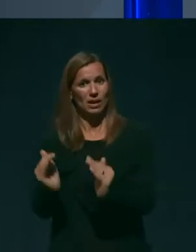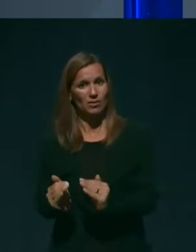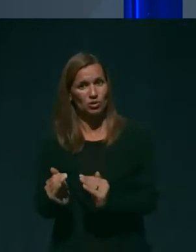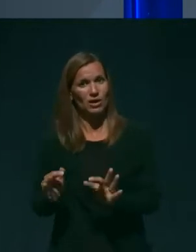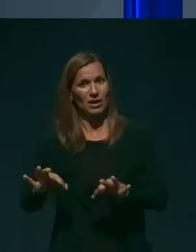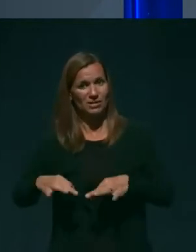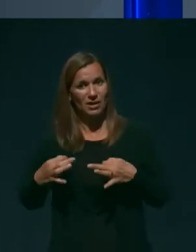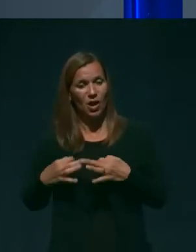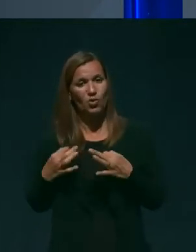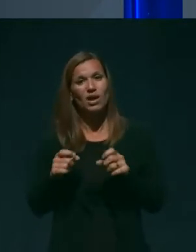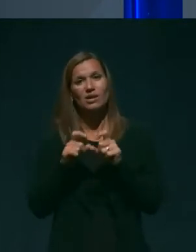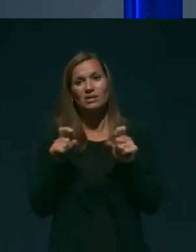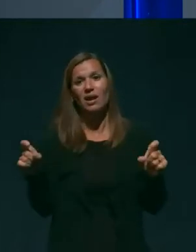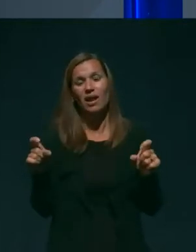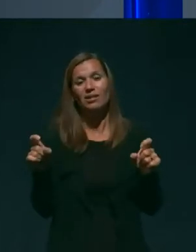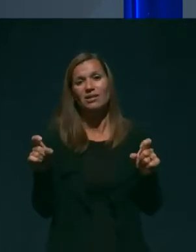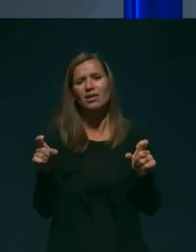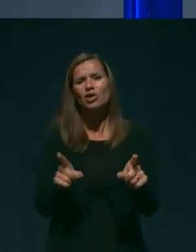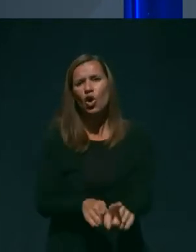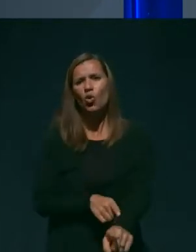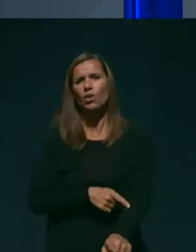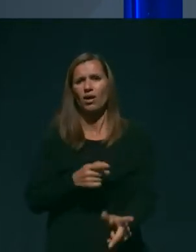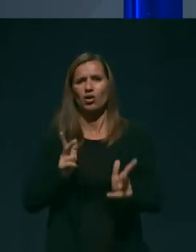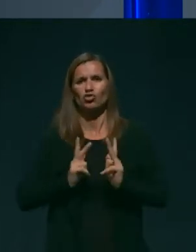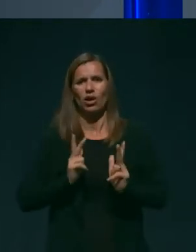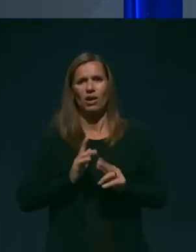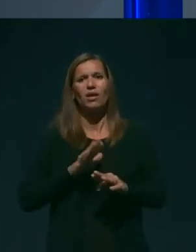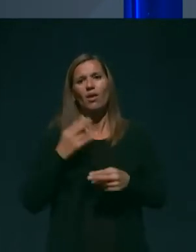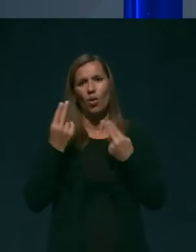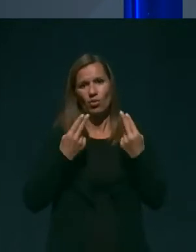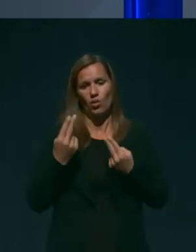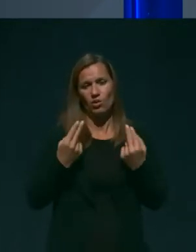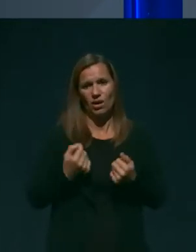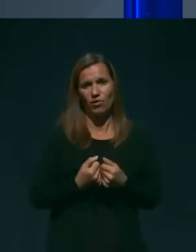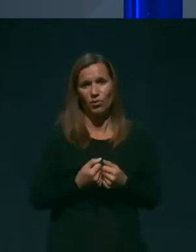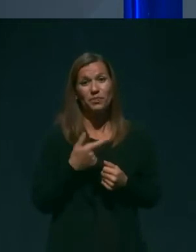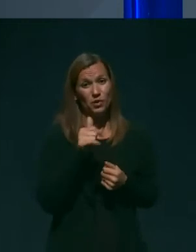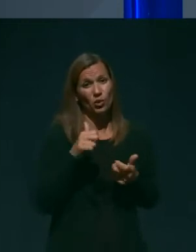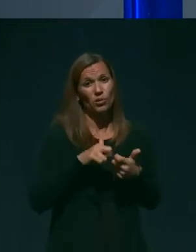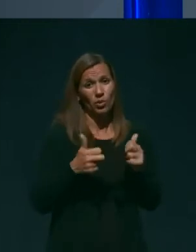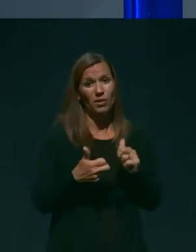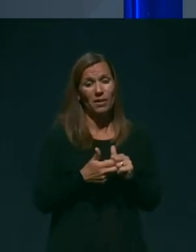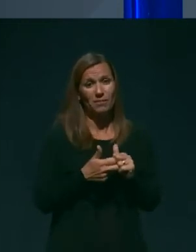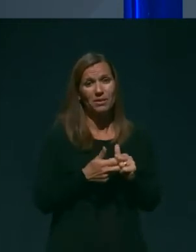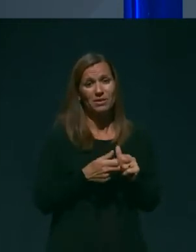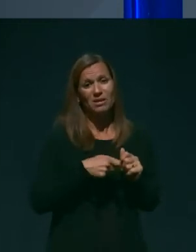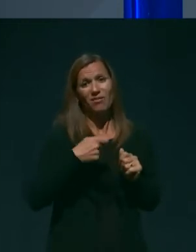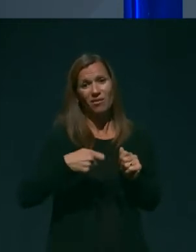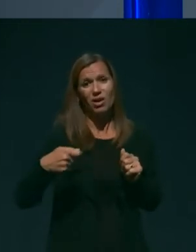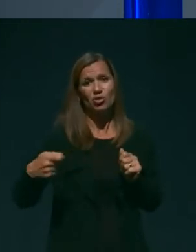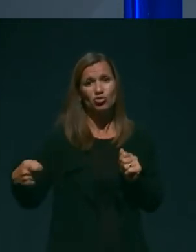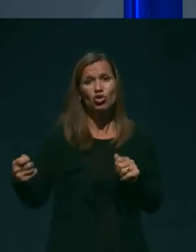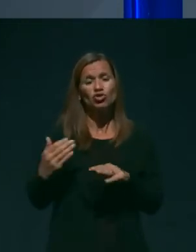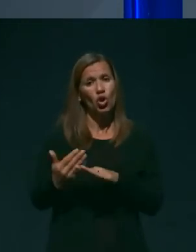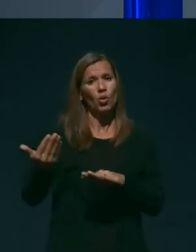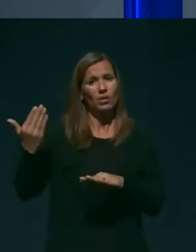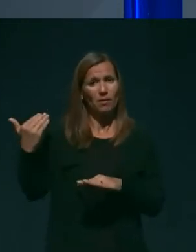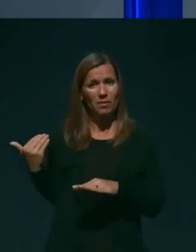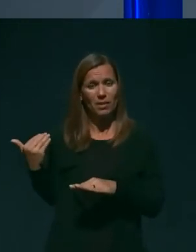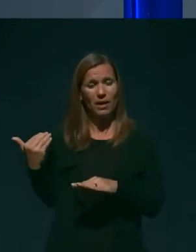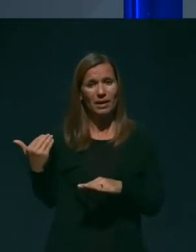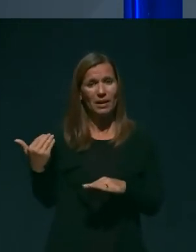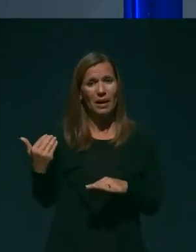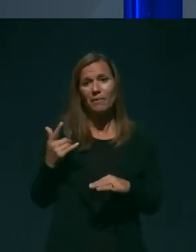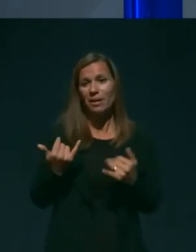zaradi pač dolgega čakanja na obravnavo. To je sicer problem, ki se vleče že odprej, ni pa zato danes